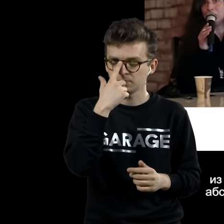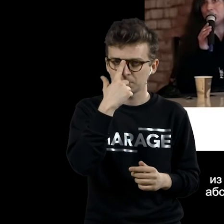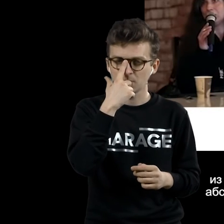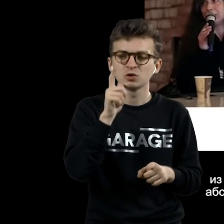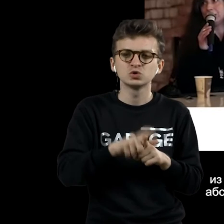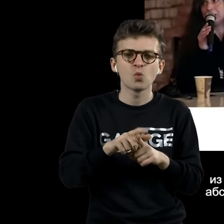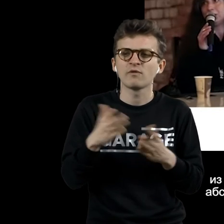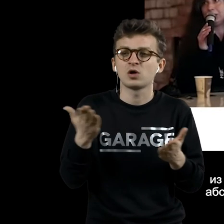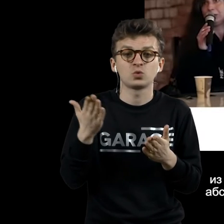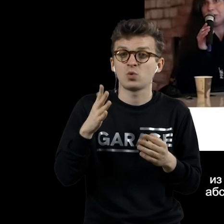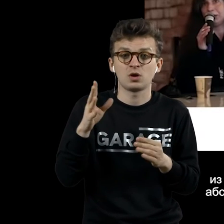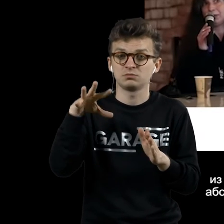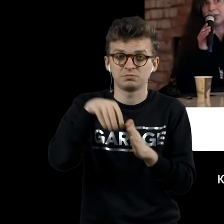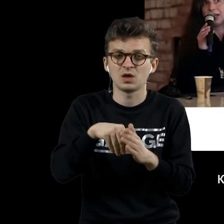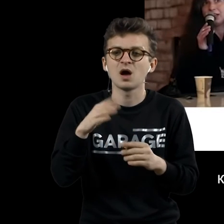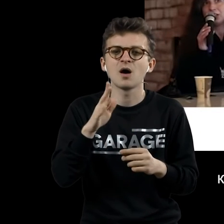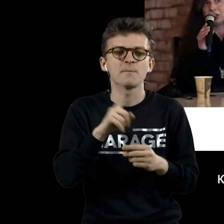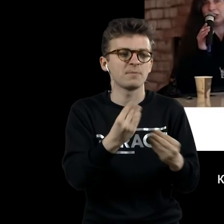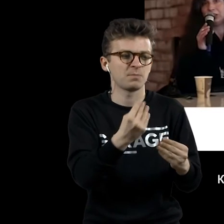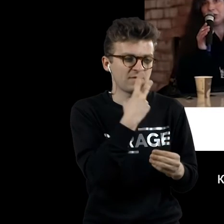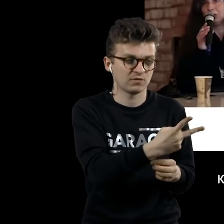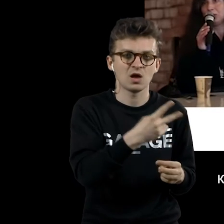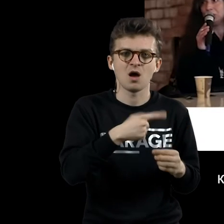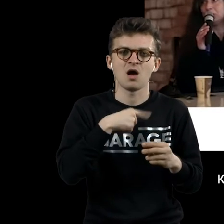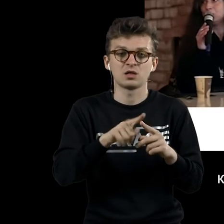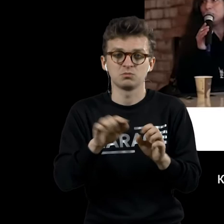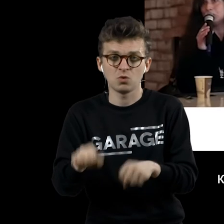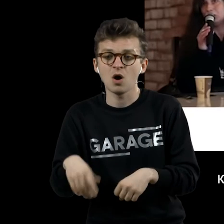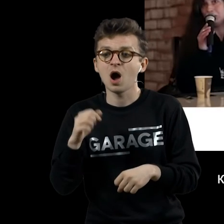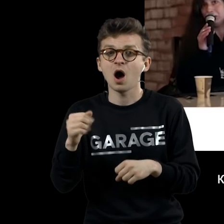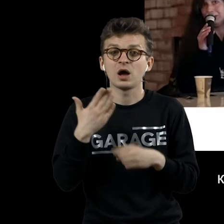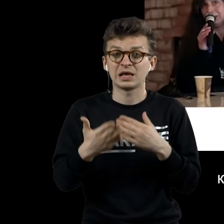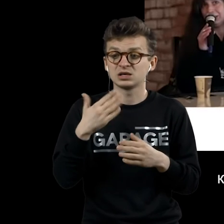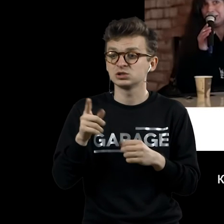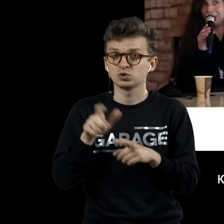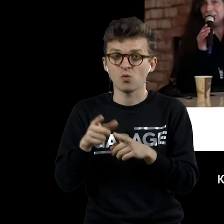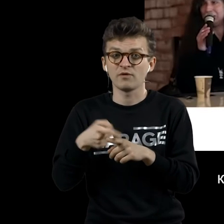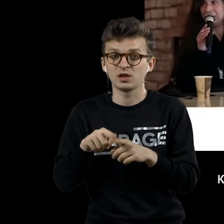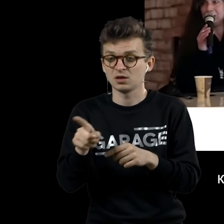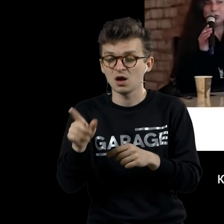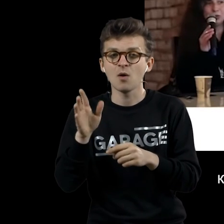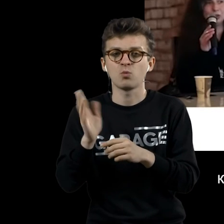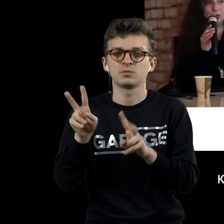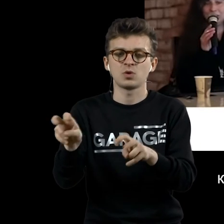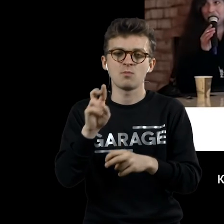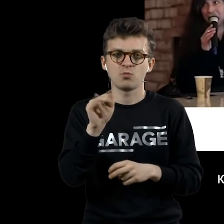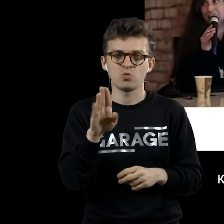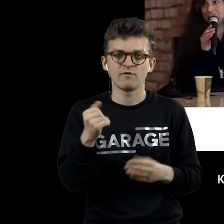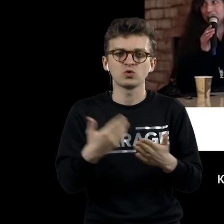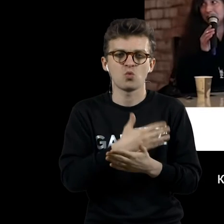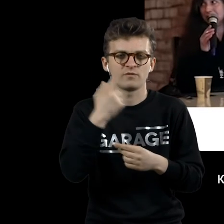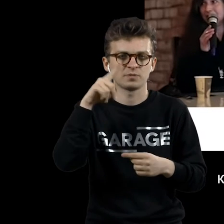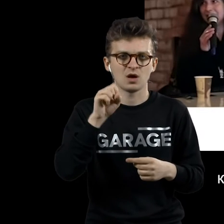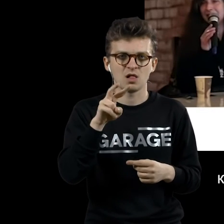Слово, которое не обозначает предмет. Каждое из этих слов становится буквой нового алфавита. Для каждого из этих букв рисуется вот